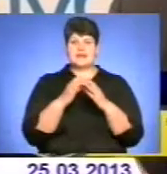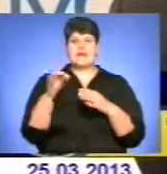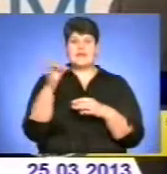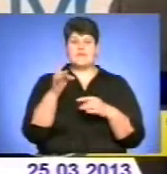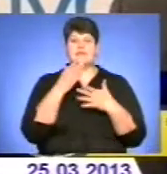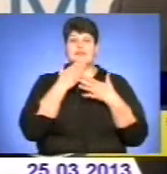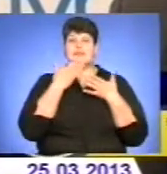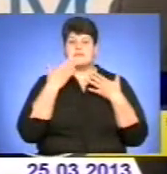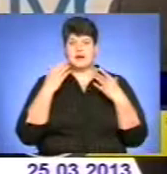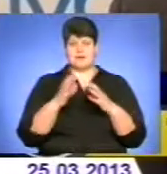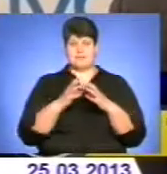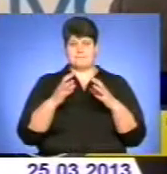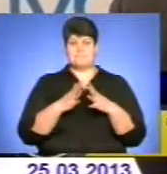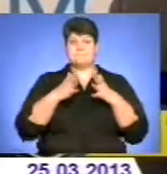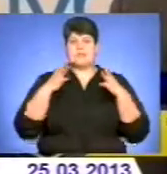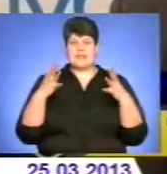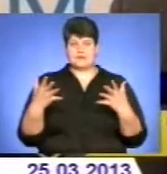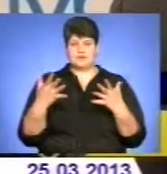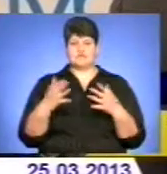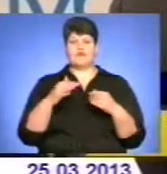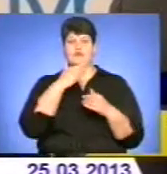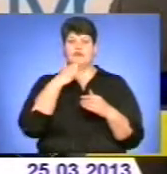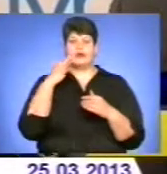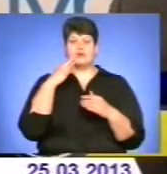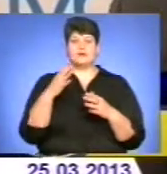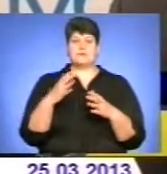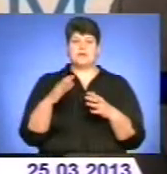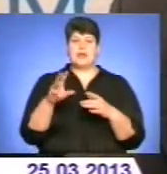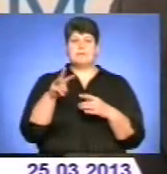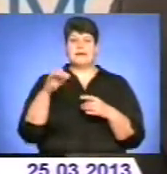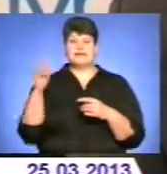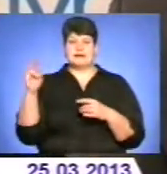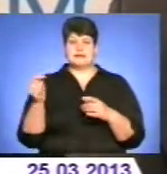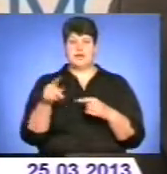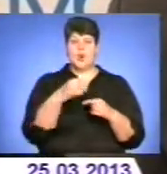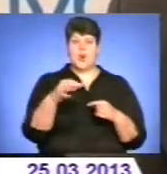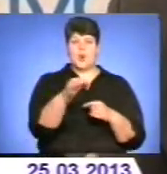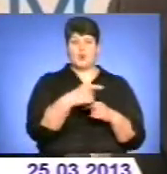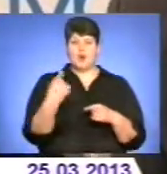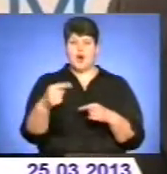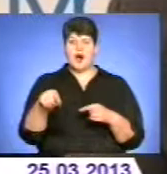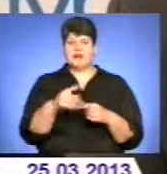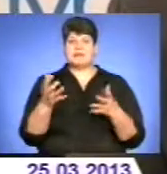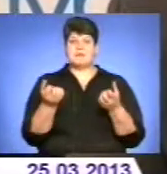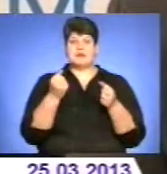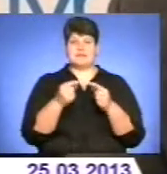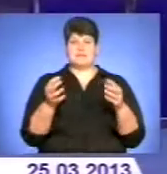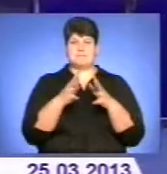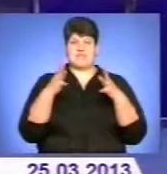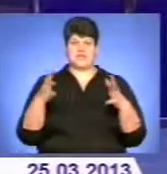того, що по багатомандатних округах наші політичні сили позиційні набрали чітку більшість.